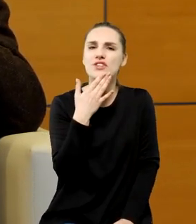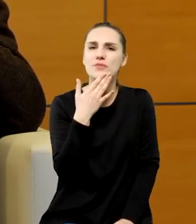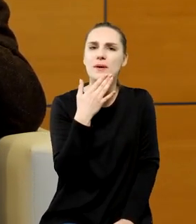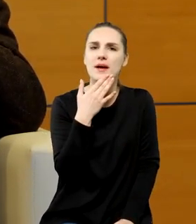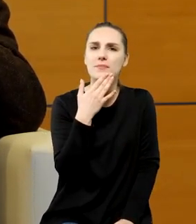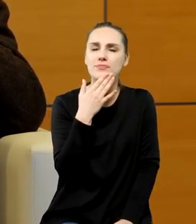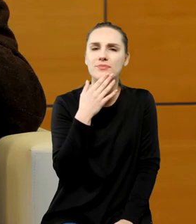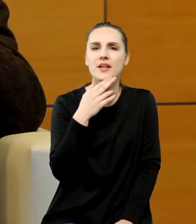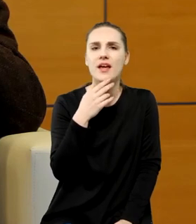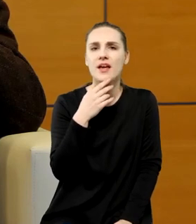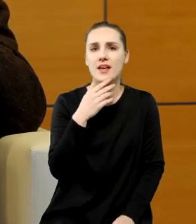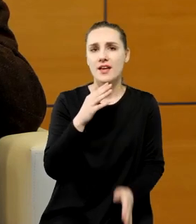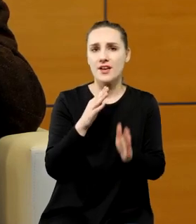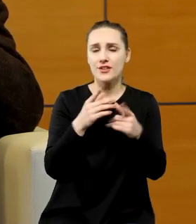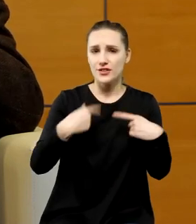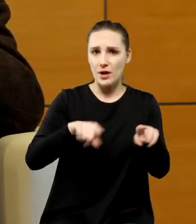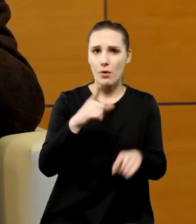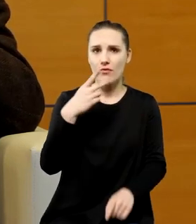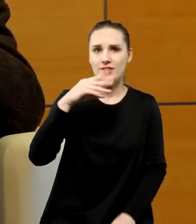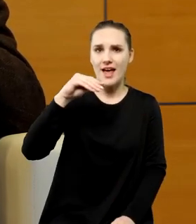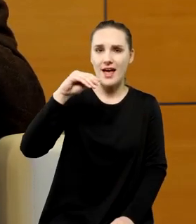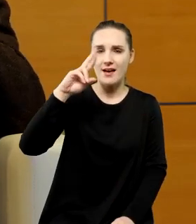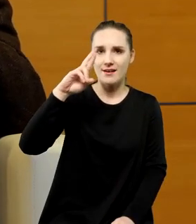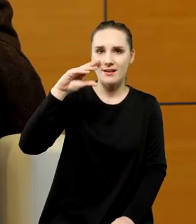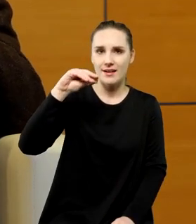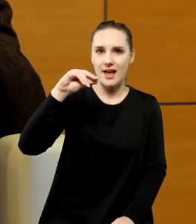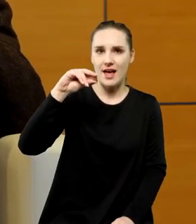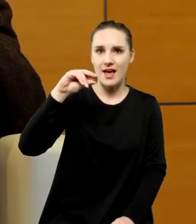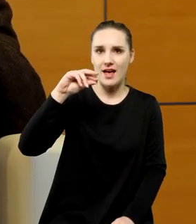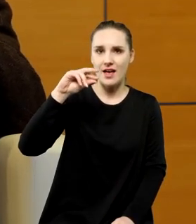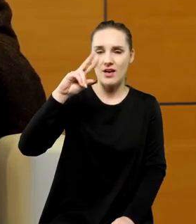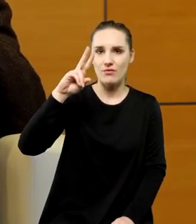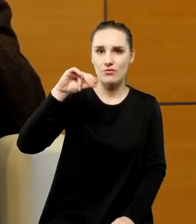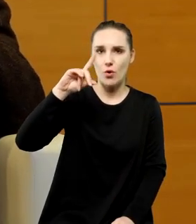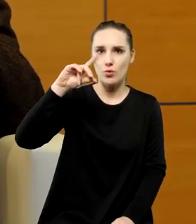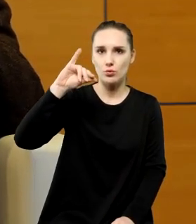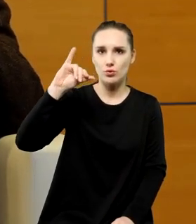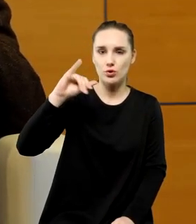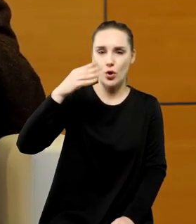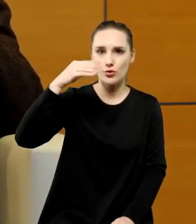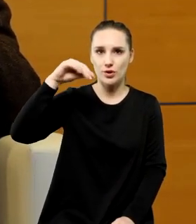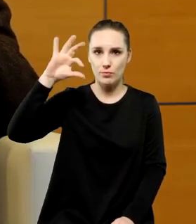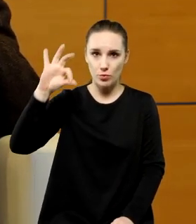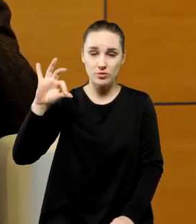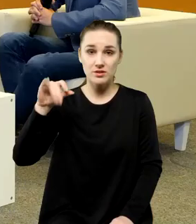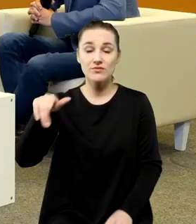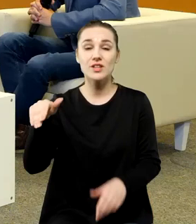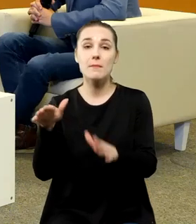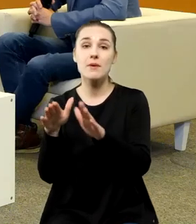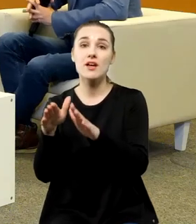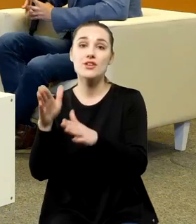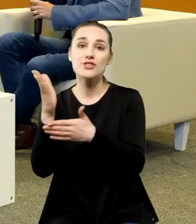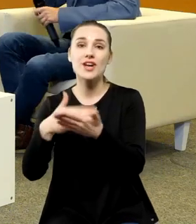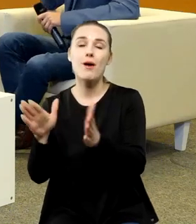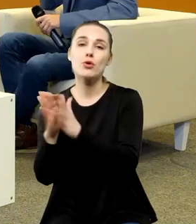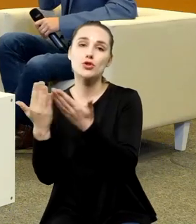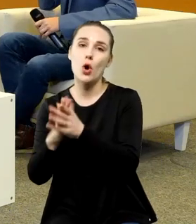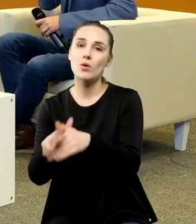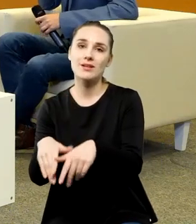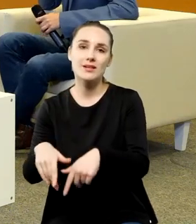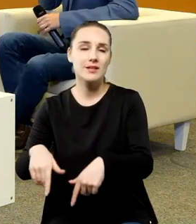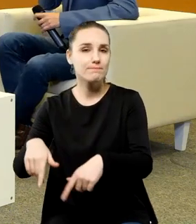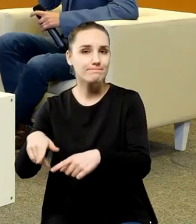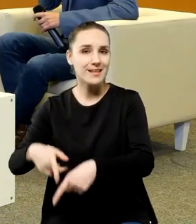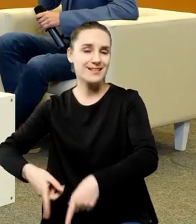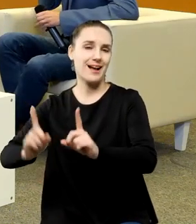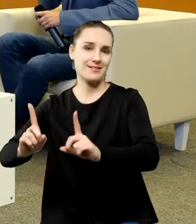The Revolutionibus na indeks książek zakazanych Kingerich pokazuje bardzo ciekawe rzeczy ponieważ on obejrzał książki w